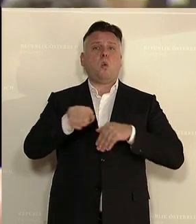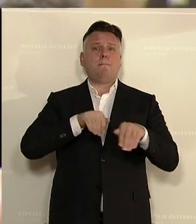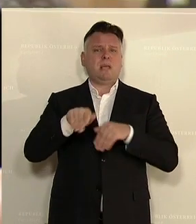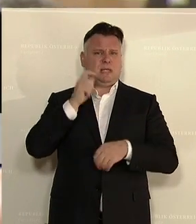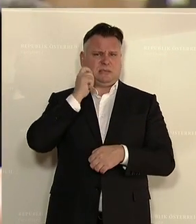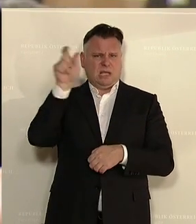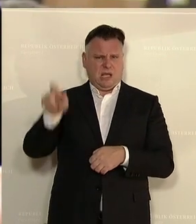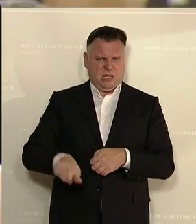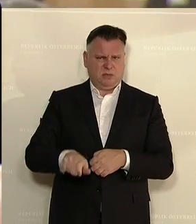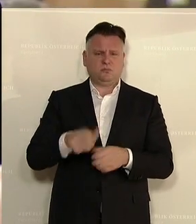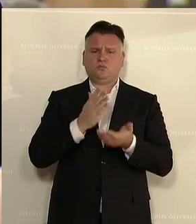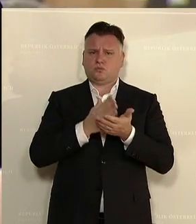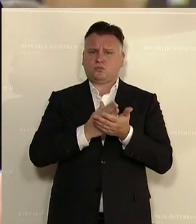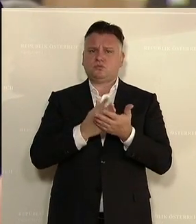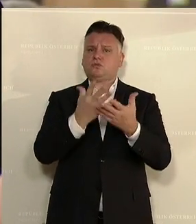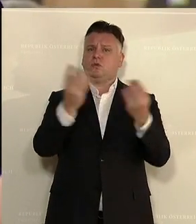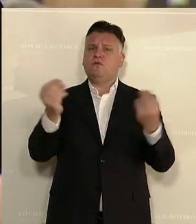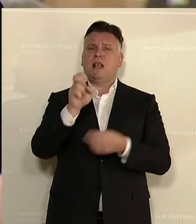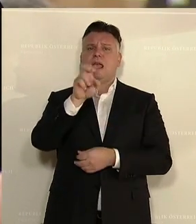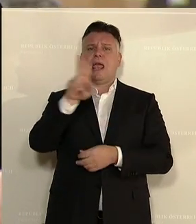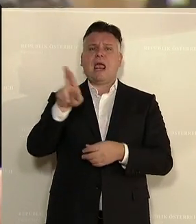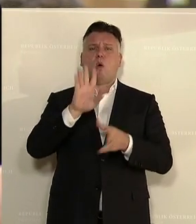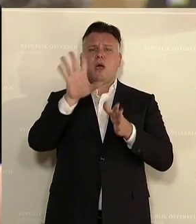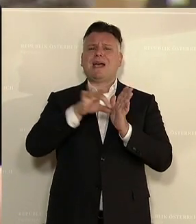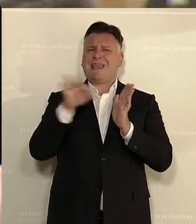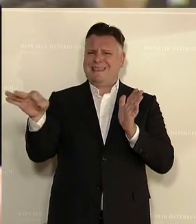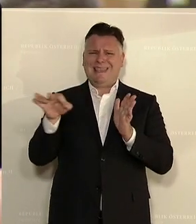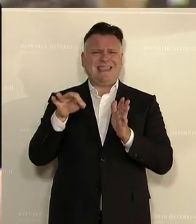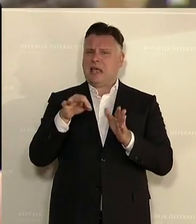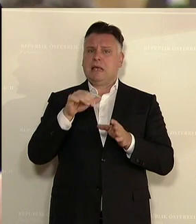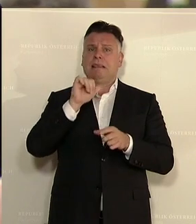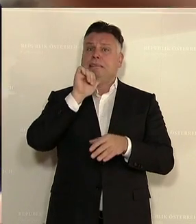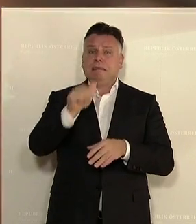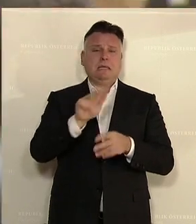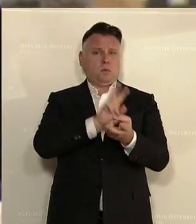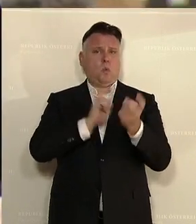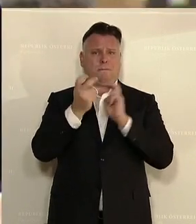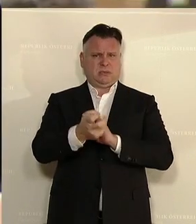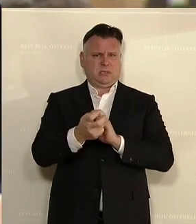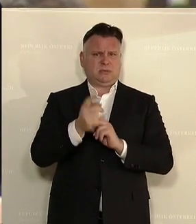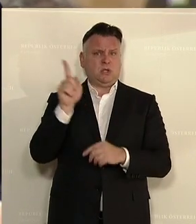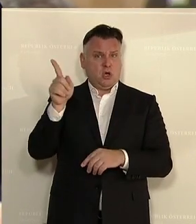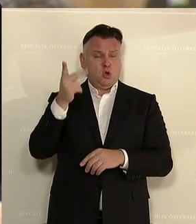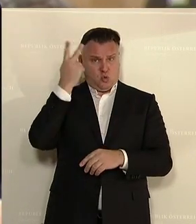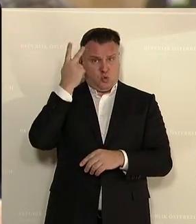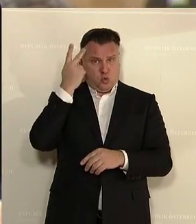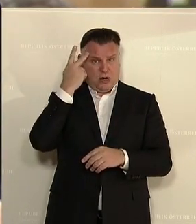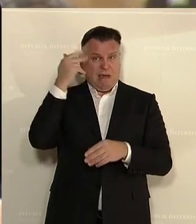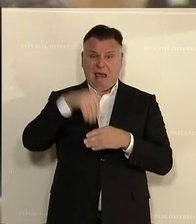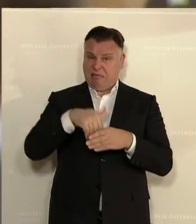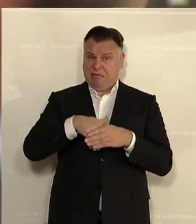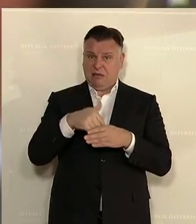es sind ja eine Reihe von EU-Richtlinien nicht umgesetzt worden. Kennen Sie die Zahl der